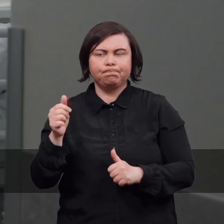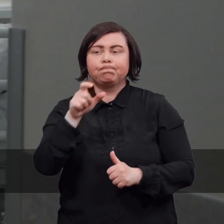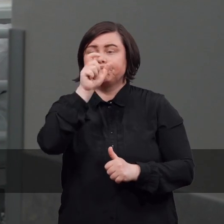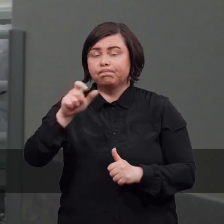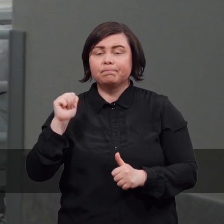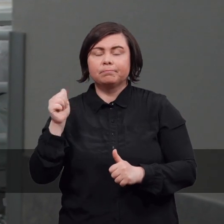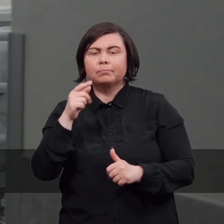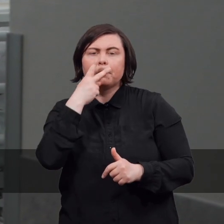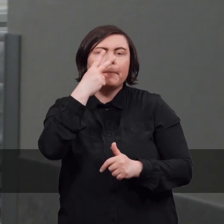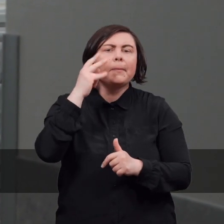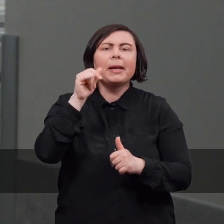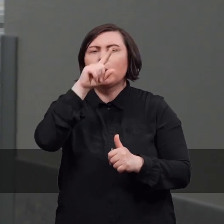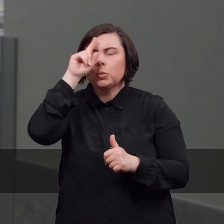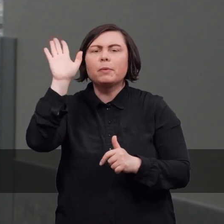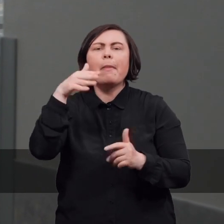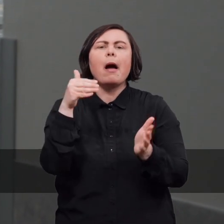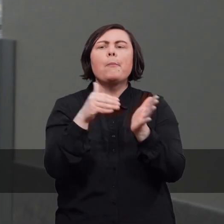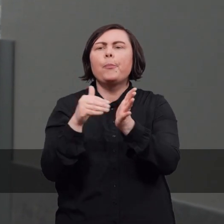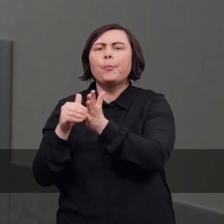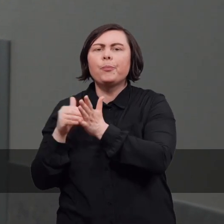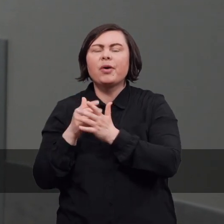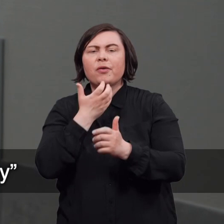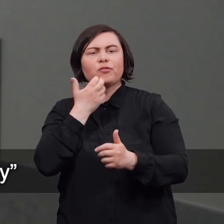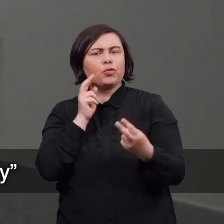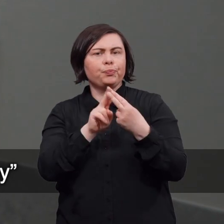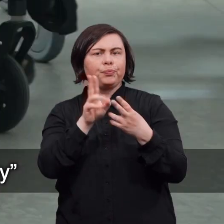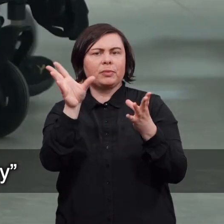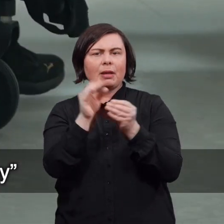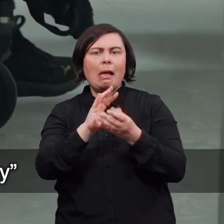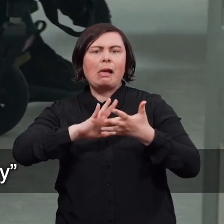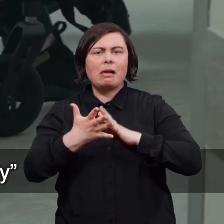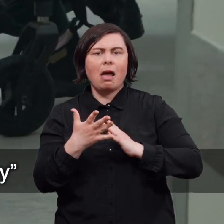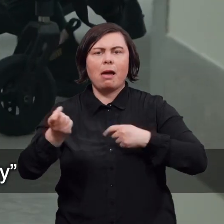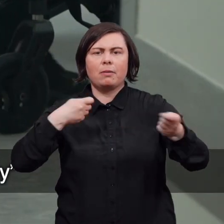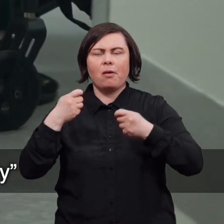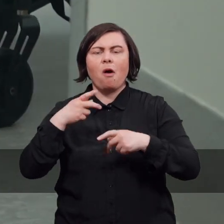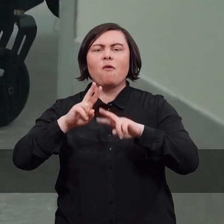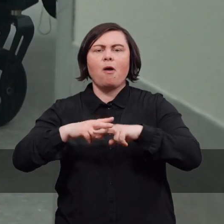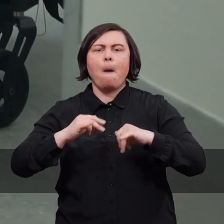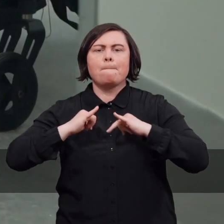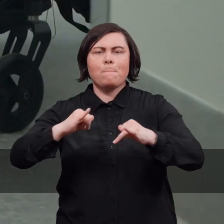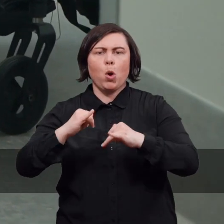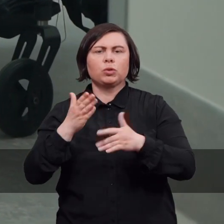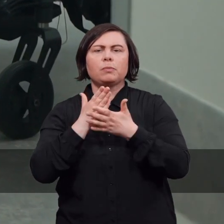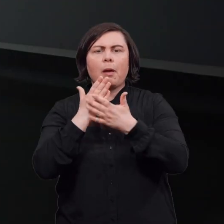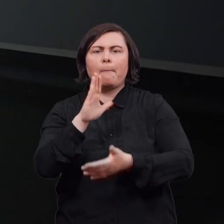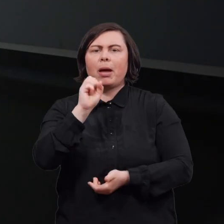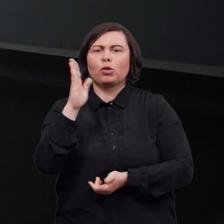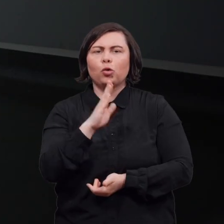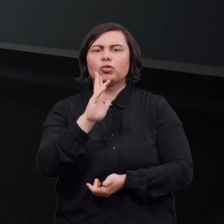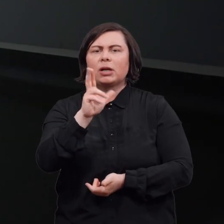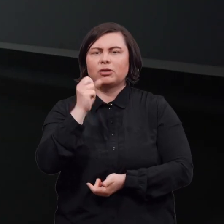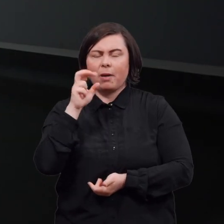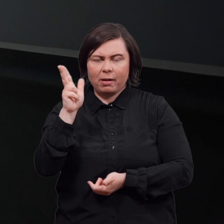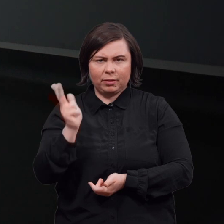dobierani według potrzeb pacjenta po wcześniejszej konsultacji z recha-menadżerem Fundacji Moc Pomocy, Partoszem Kaczmarkiem. Na